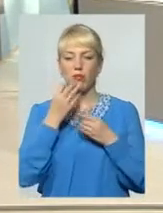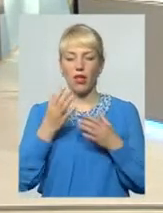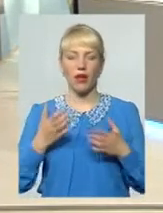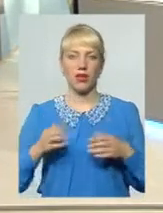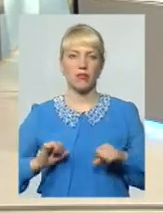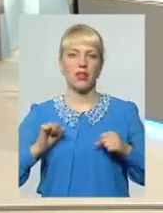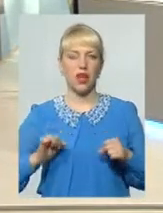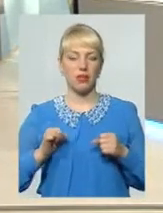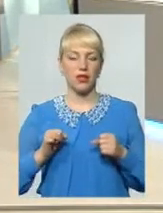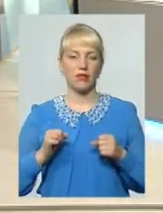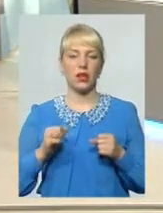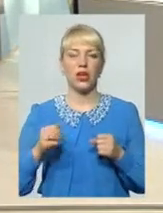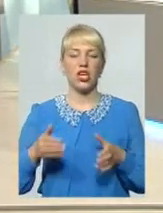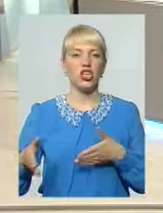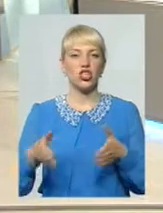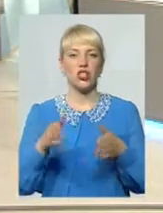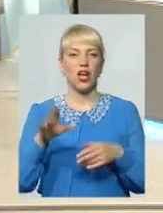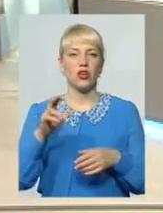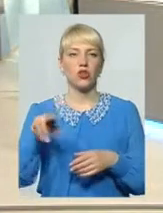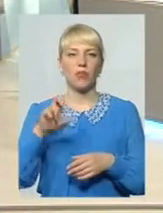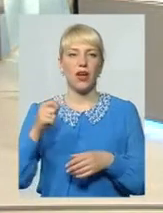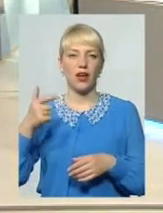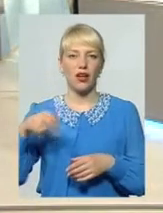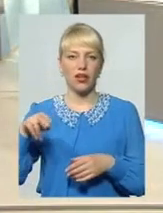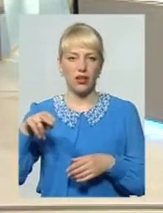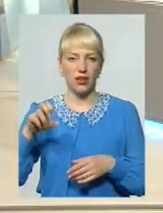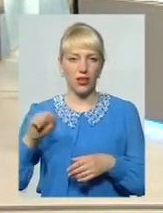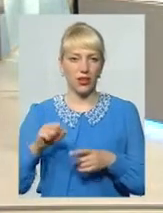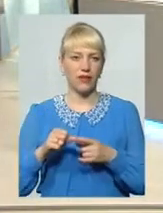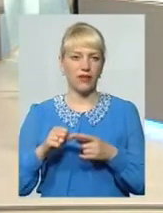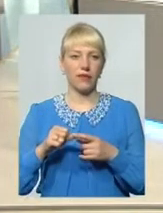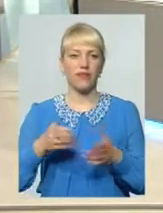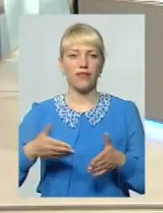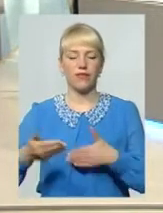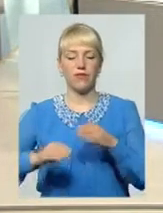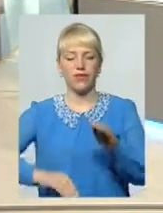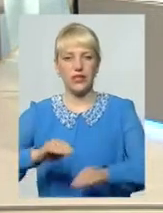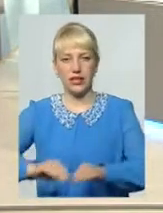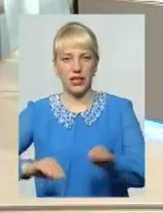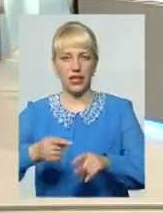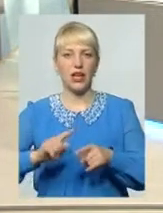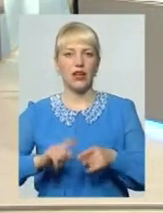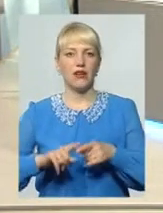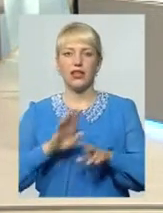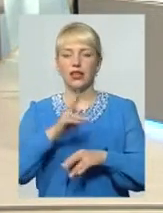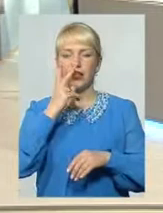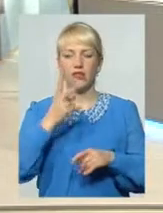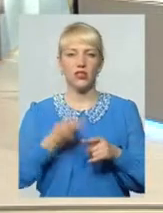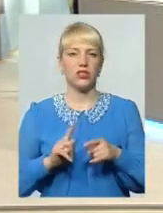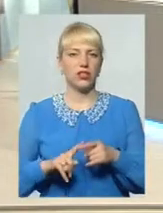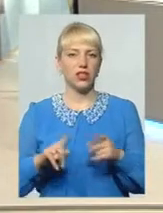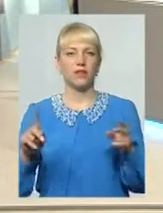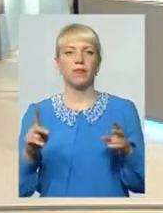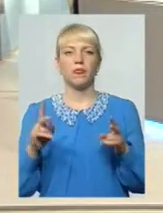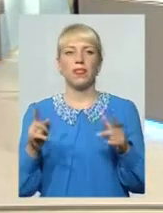шлях до пекла виставаний Потрібно Тому що не дивлячись на те, що Якийсь певний період